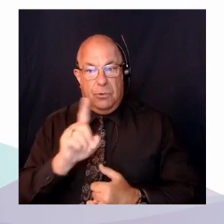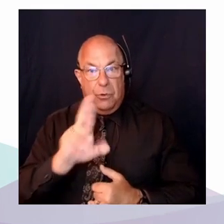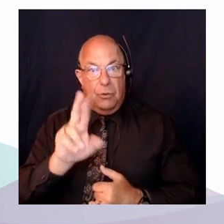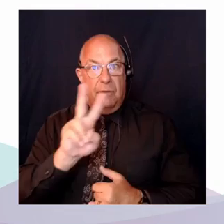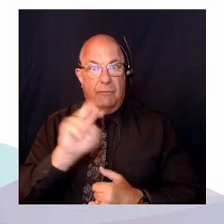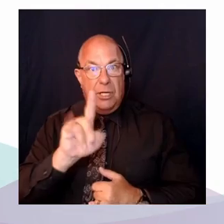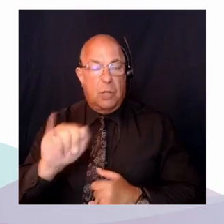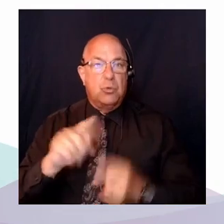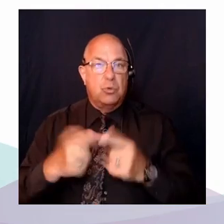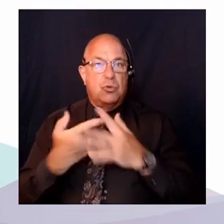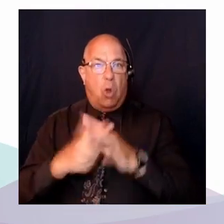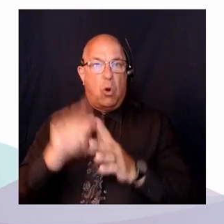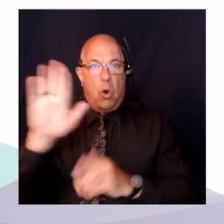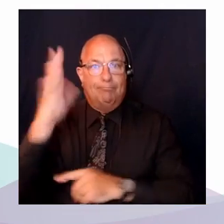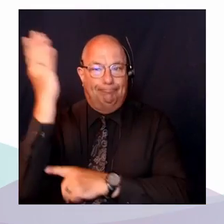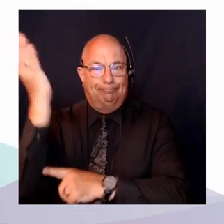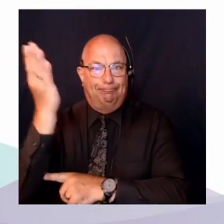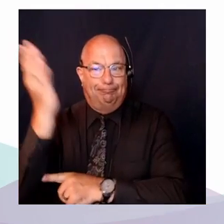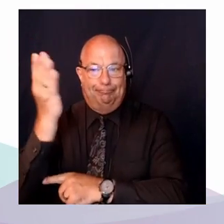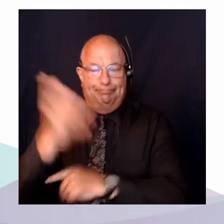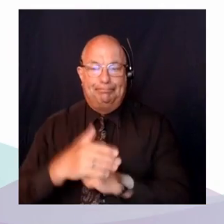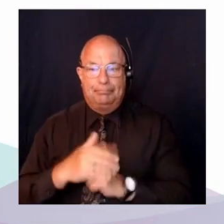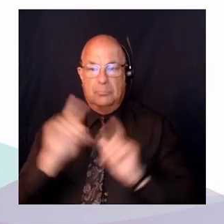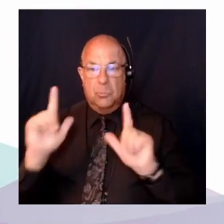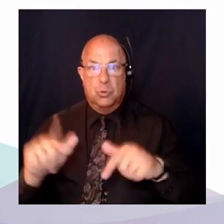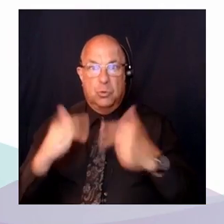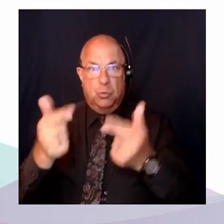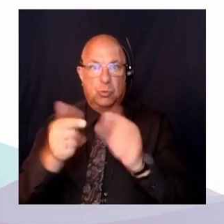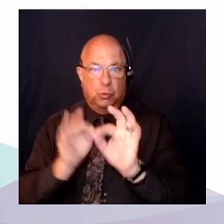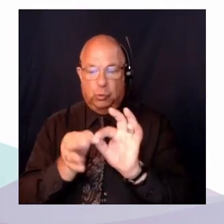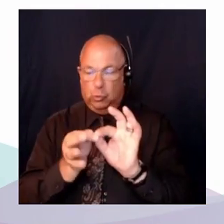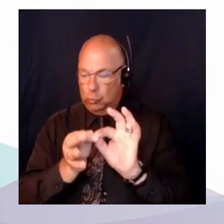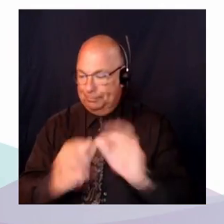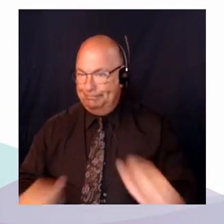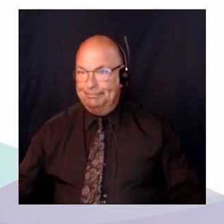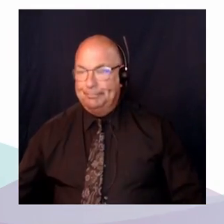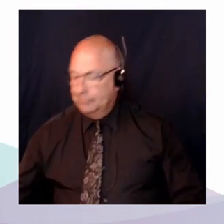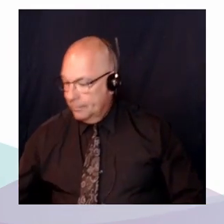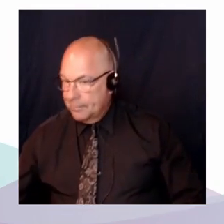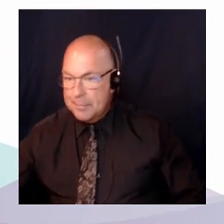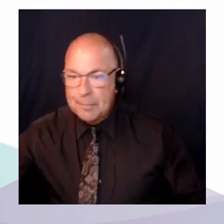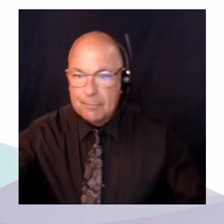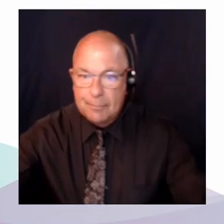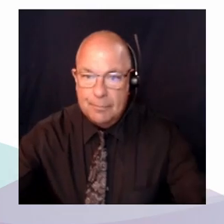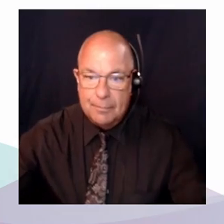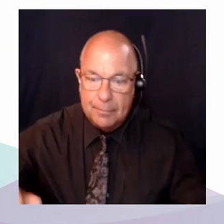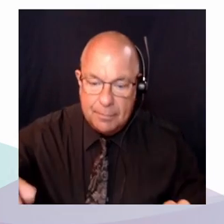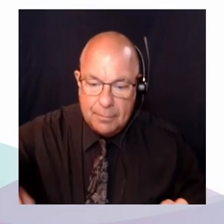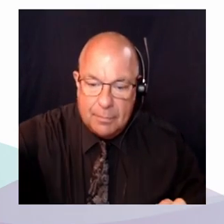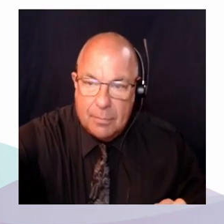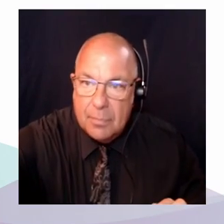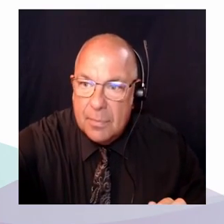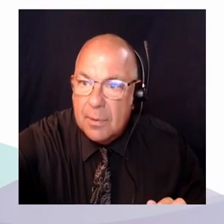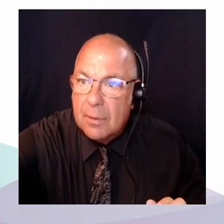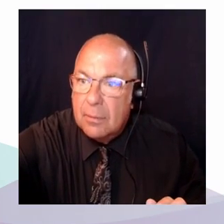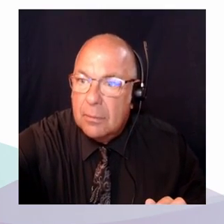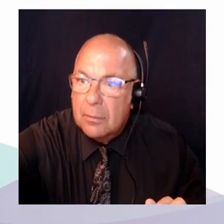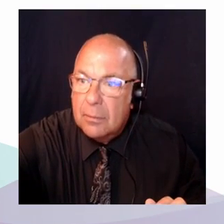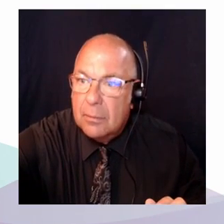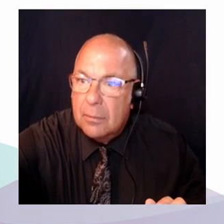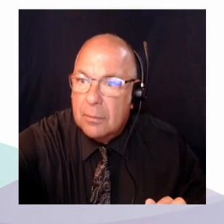Merci professeure Martel pour cette introduction. Chers collègues, chers décideurs des politiques publiques,